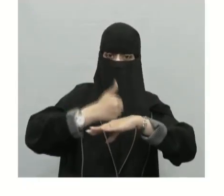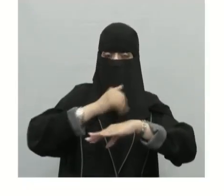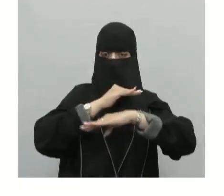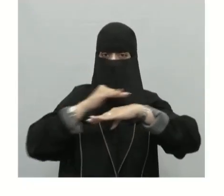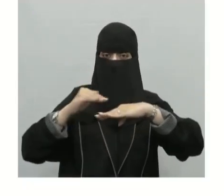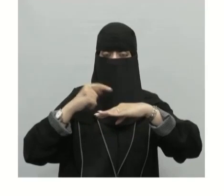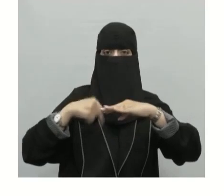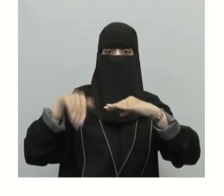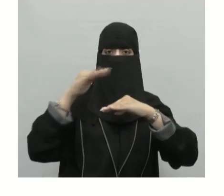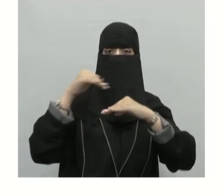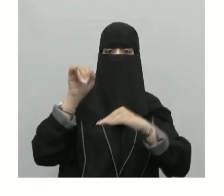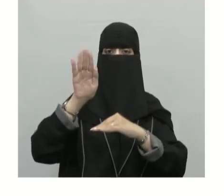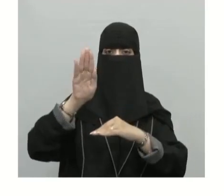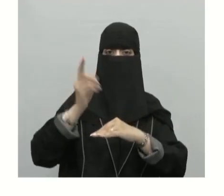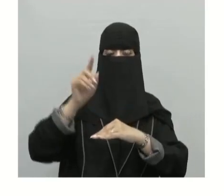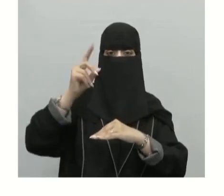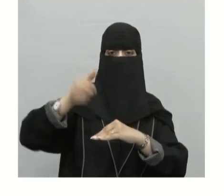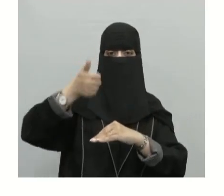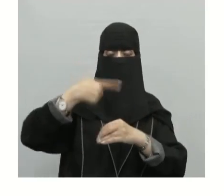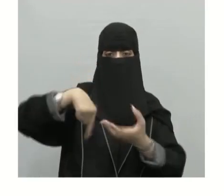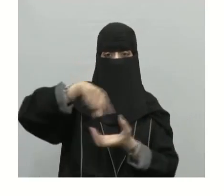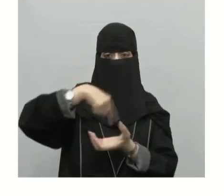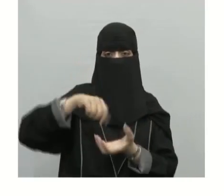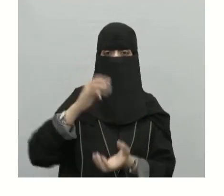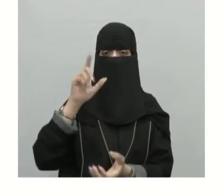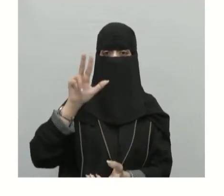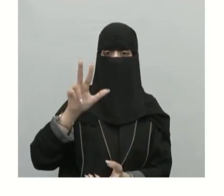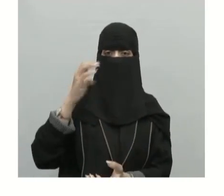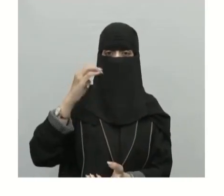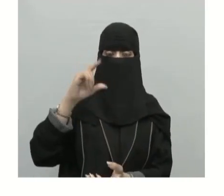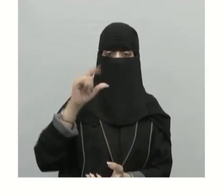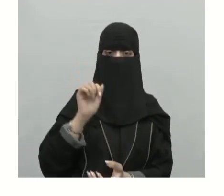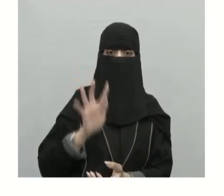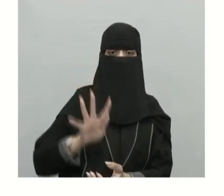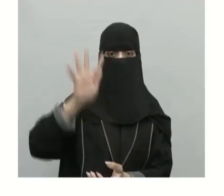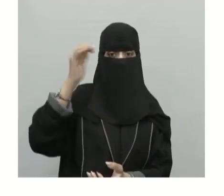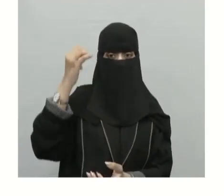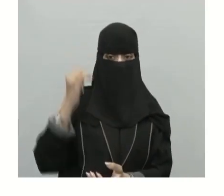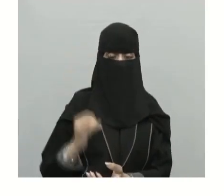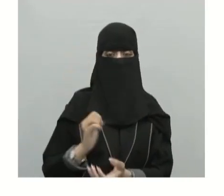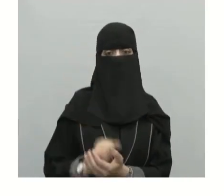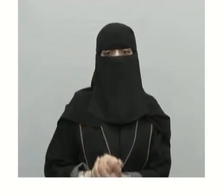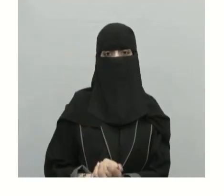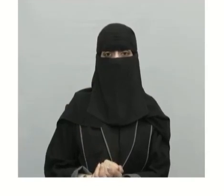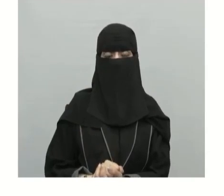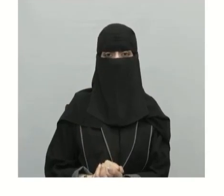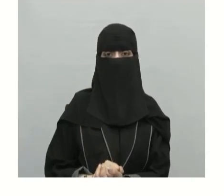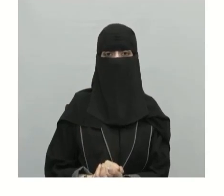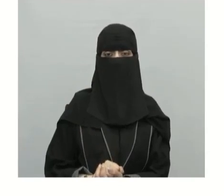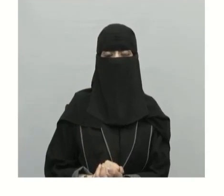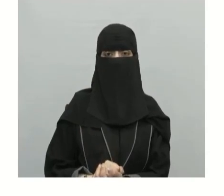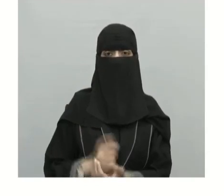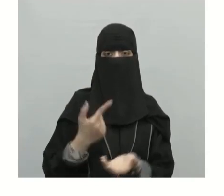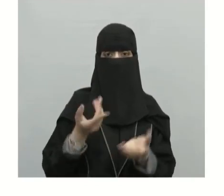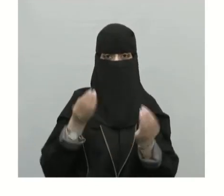العرض مدار السرطان مدار الجدي أيضا الدائرة القطبية الشمالية والدائرة القطبية الجنوبية